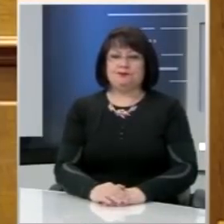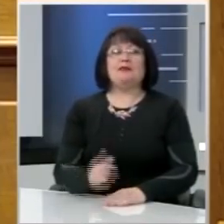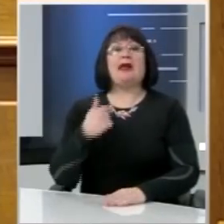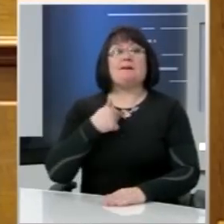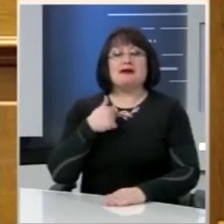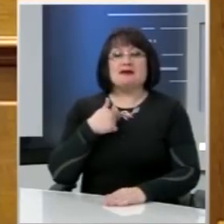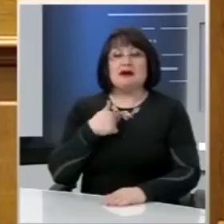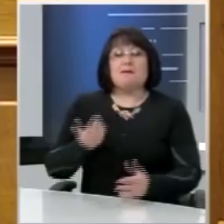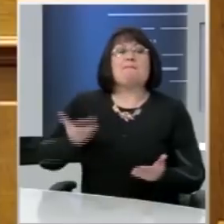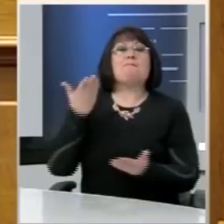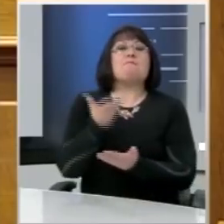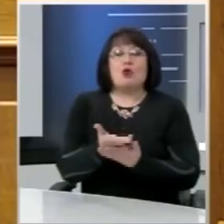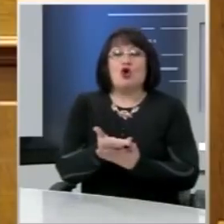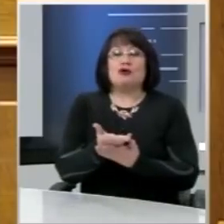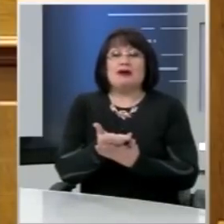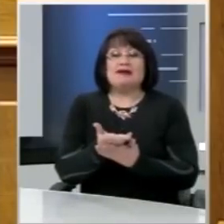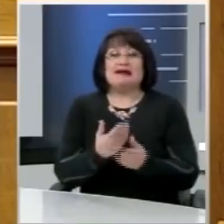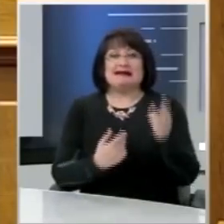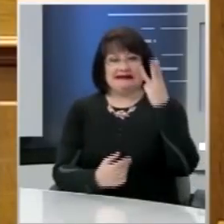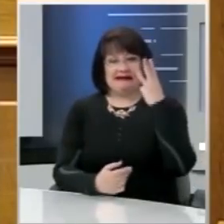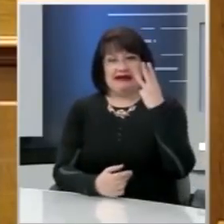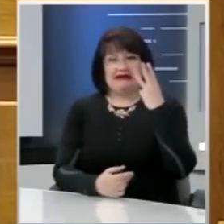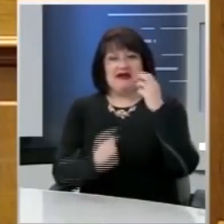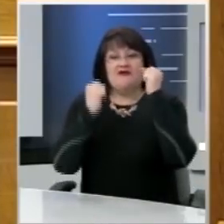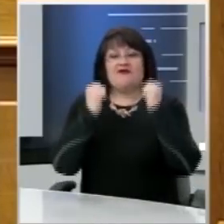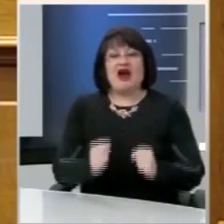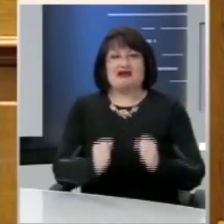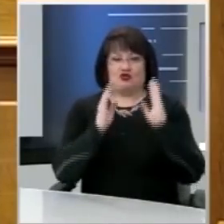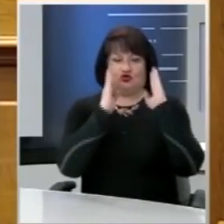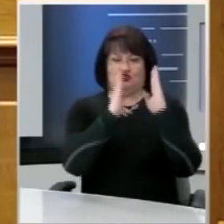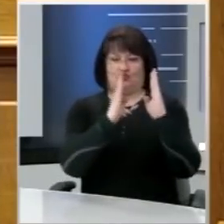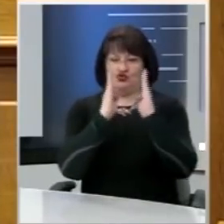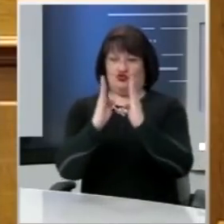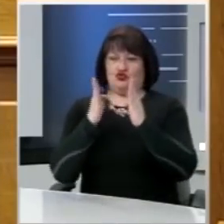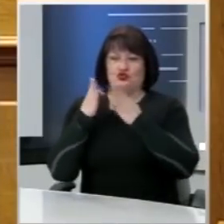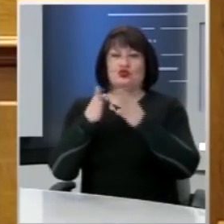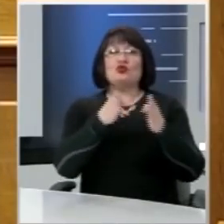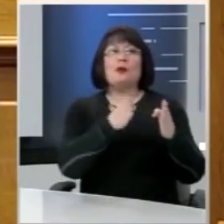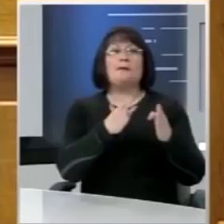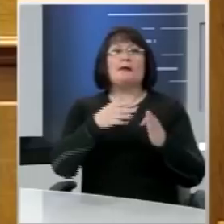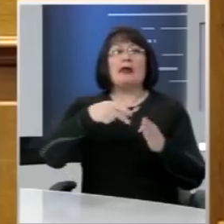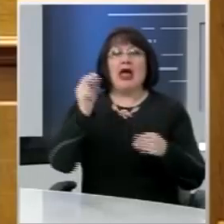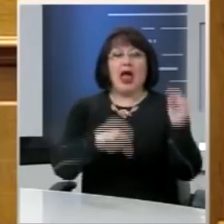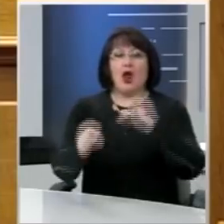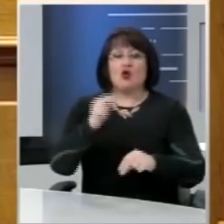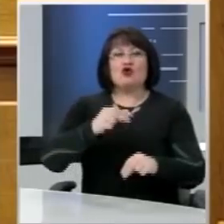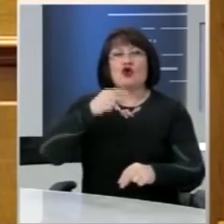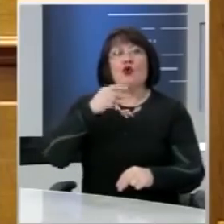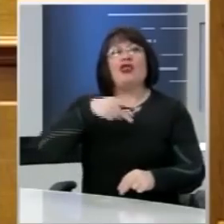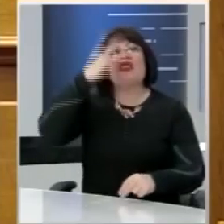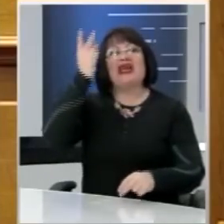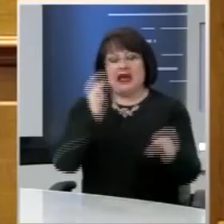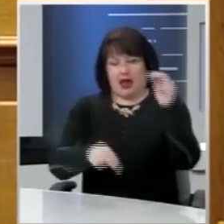του ΚΚΕ έχει τρεις βασικούς άξονες προκειμένου να ασκείται το εκλογικό δικαίωμα στον τόπο